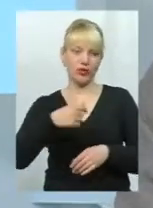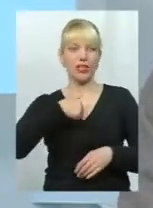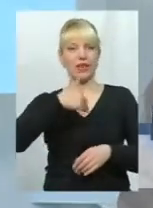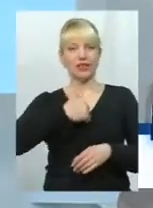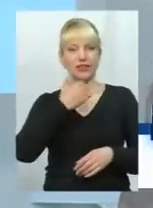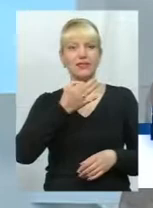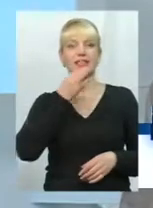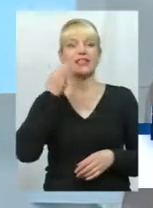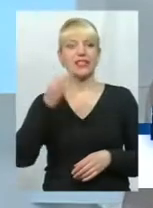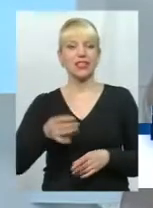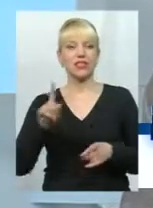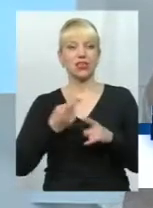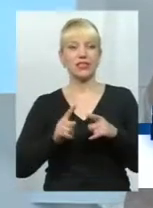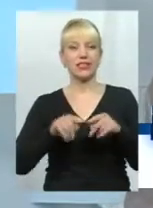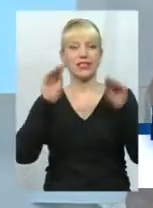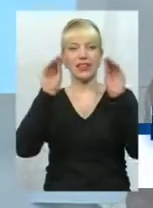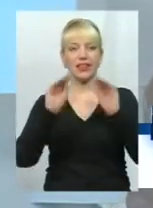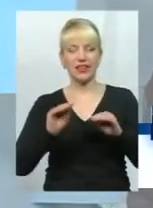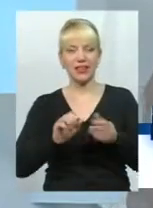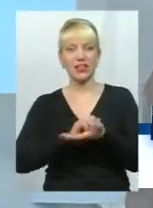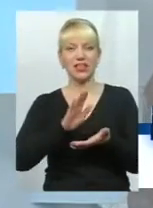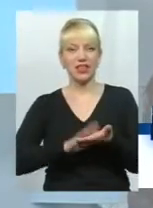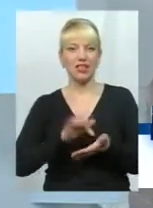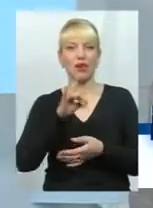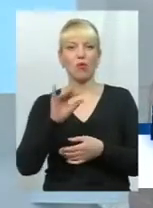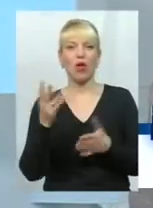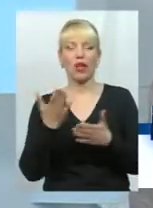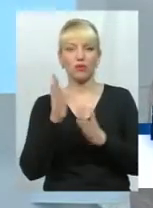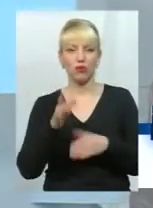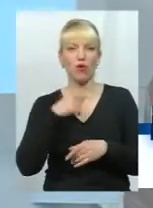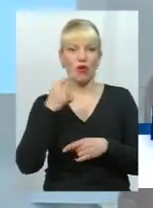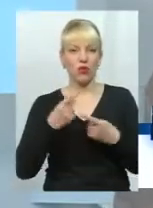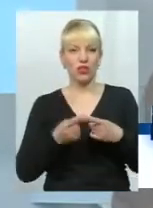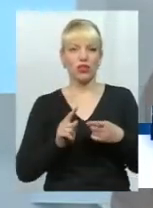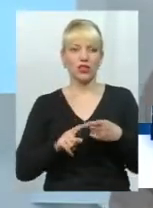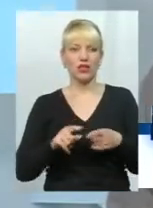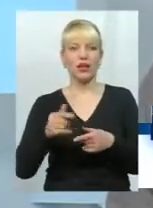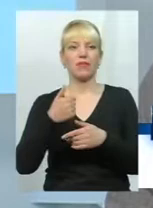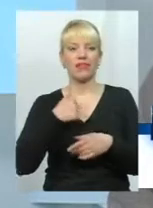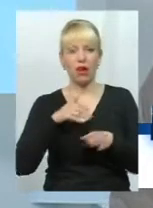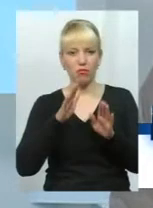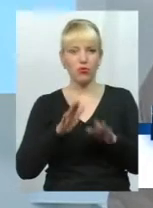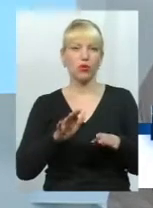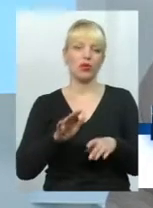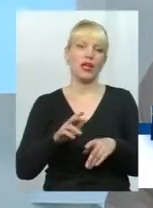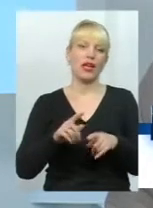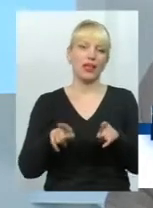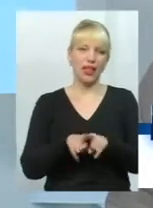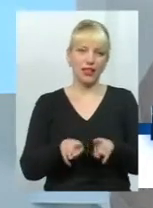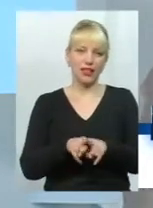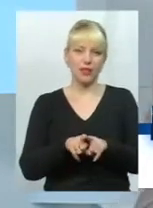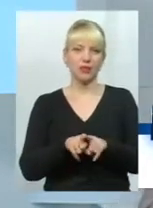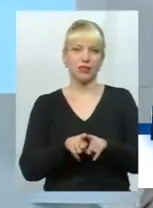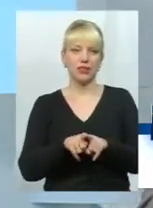ці статистичні дани, про які ми будемо ввести мову, я все-таки буду деякими такими ремарками їх